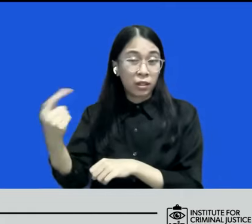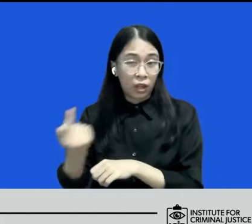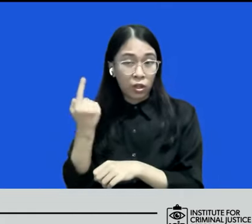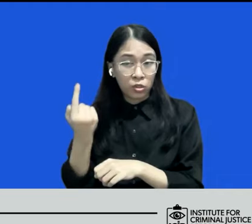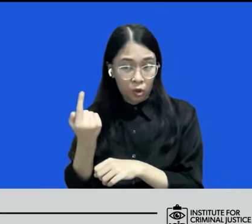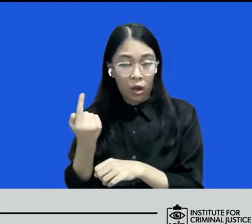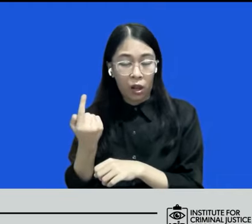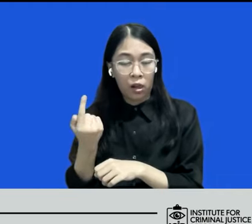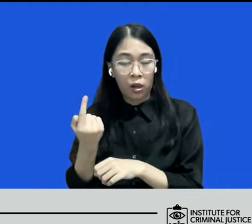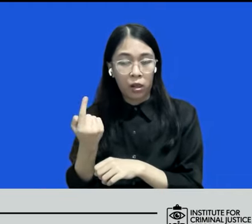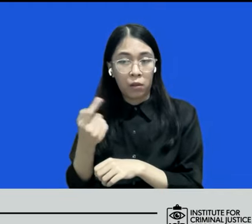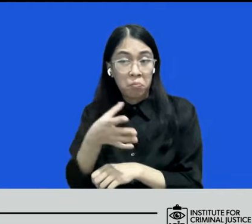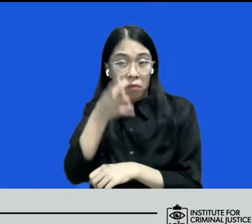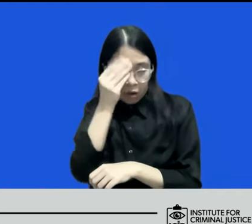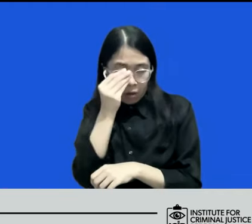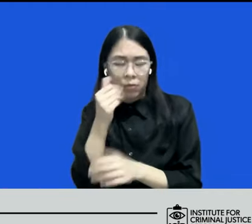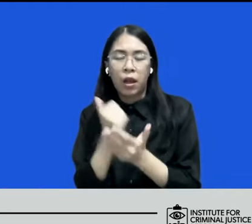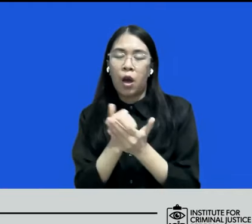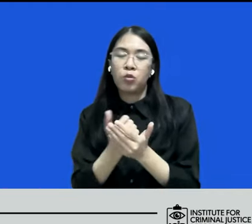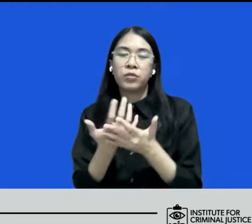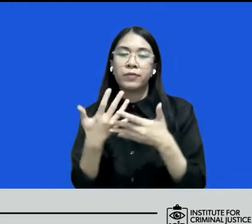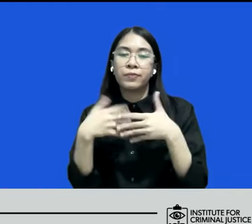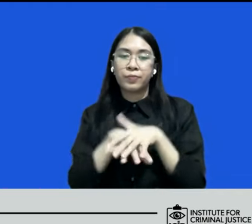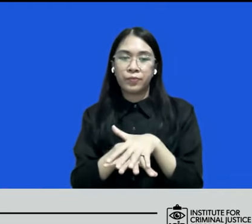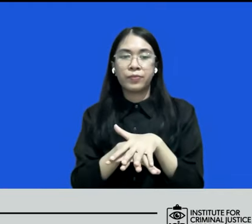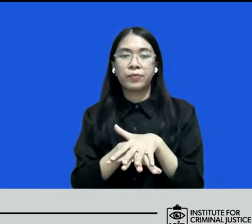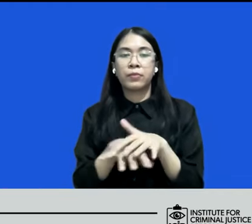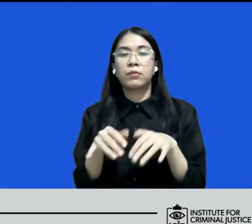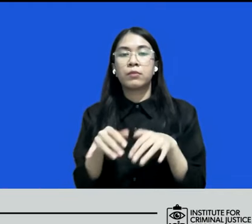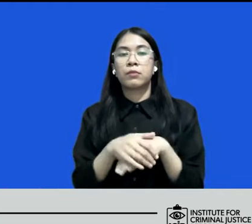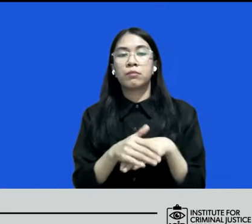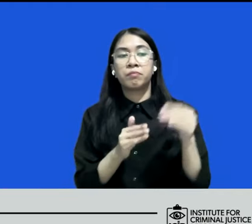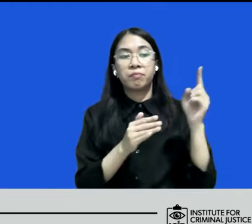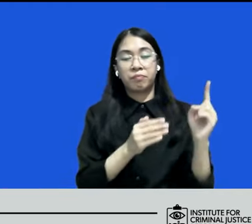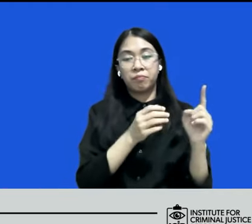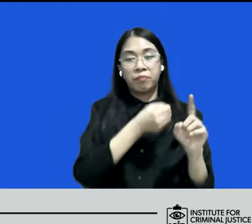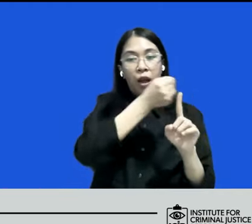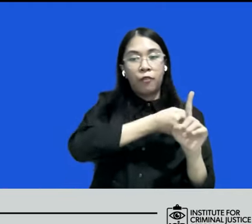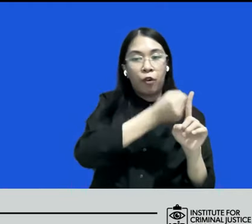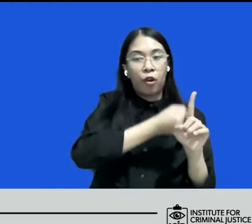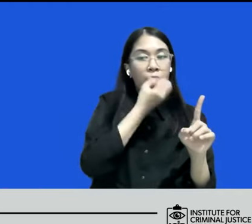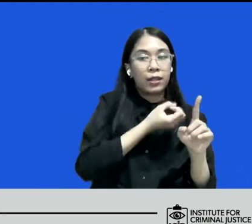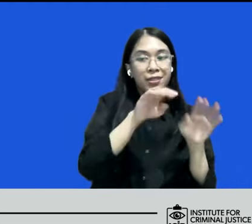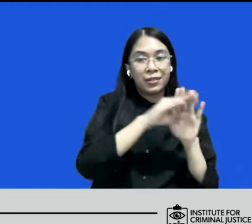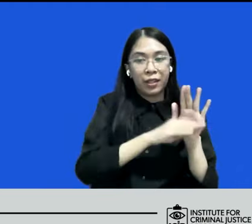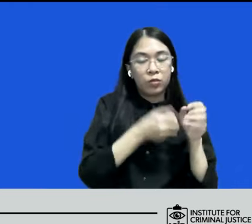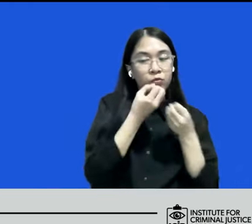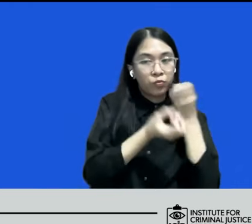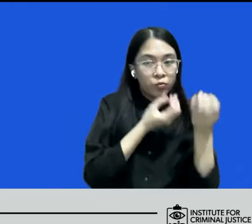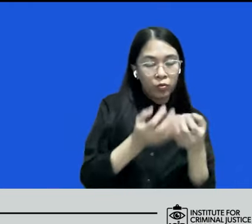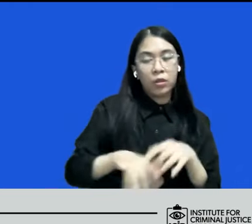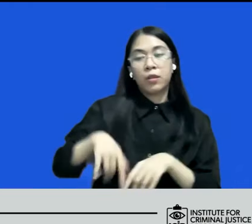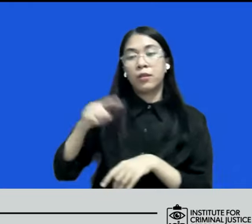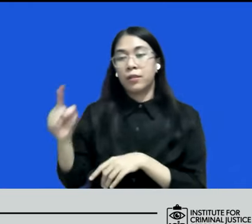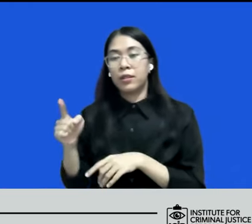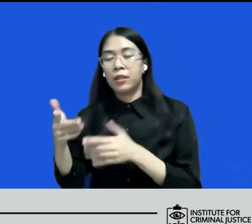harus paralel satu sisi mengadvokasi regulasinya yang kedua harus memastikan jajaran